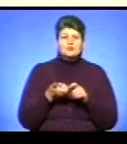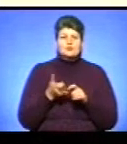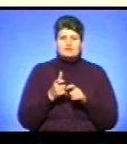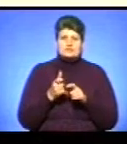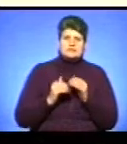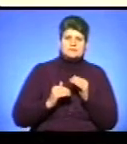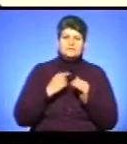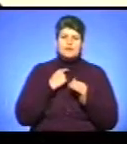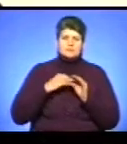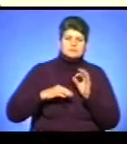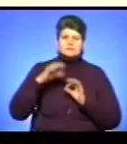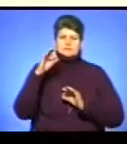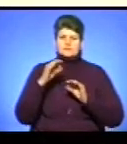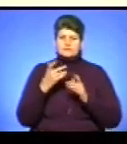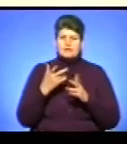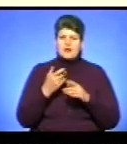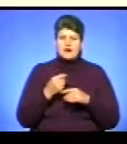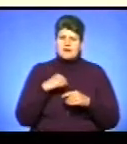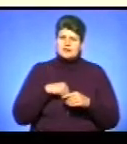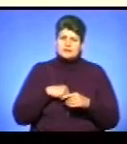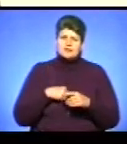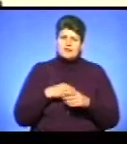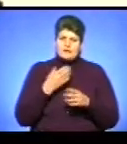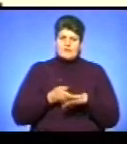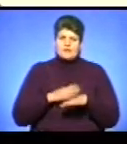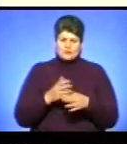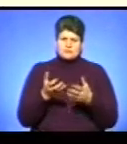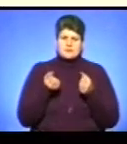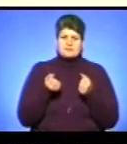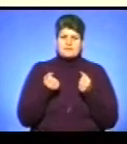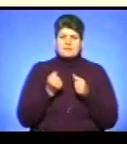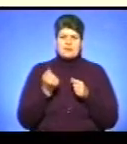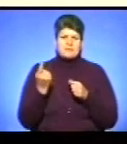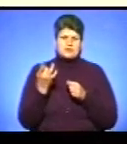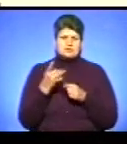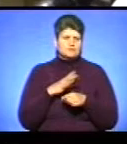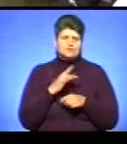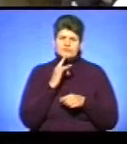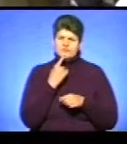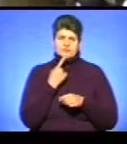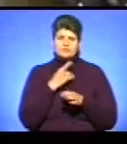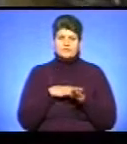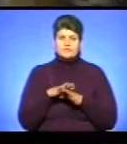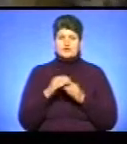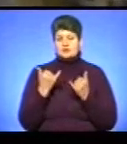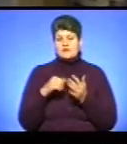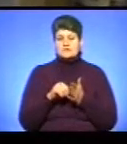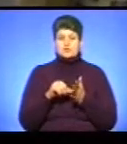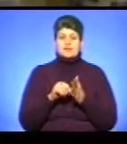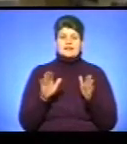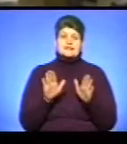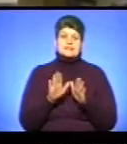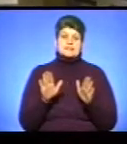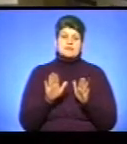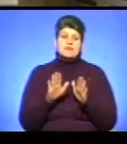але вона емоційно дуже важко сприймається. Перші рази було дуже важко її виконувати. Сьогодні я виступив на сцені,